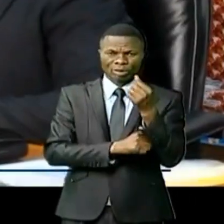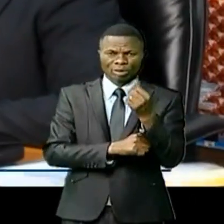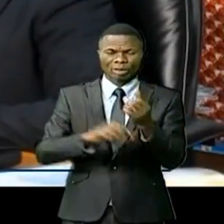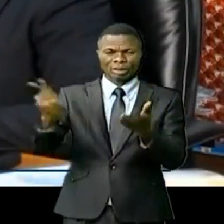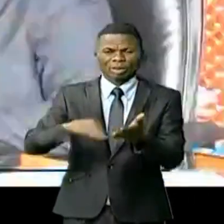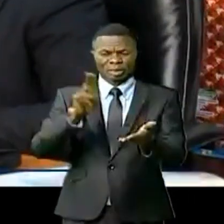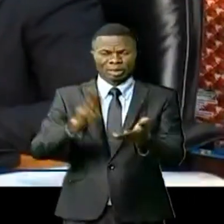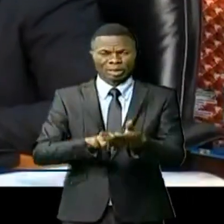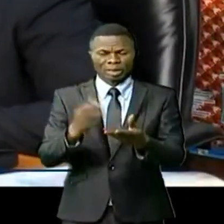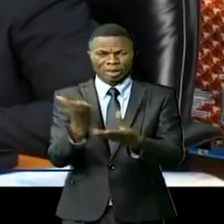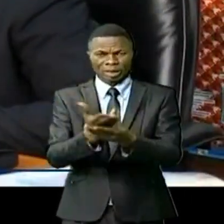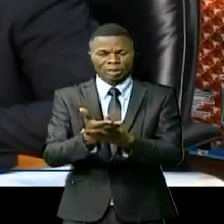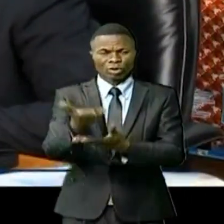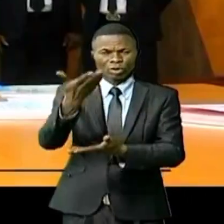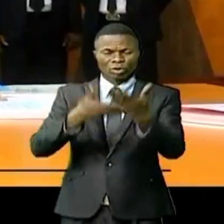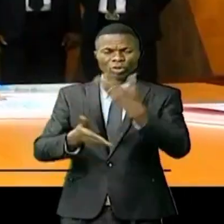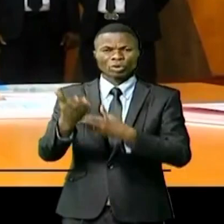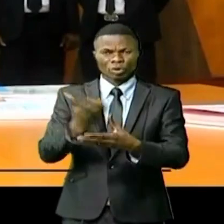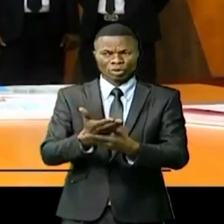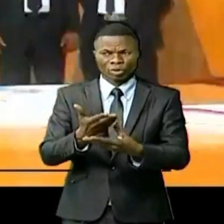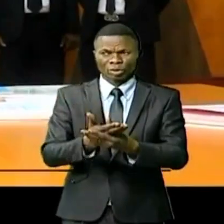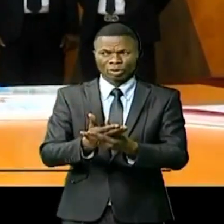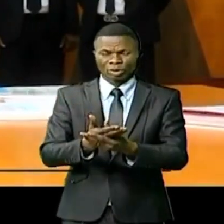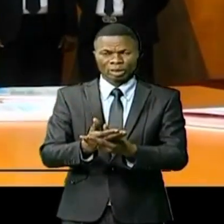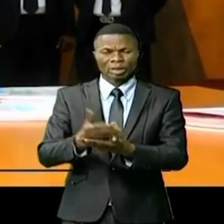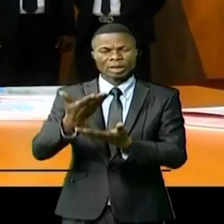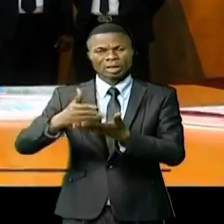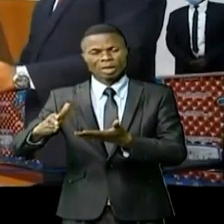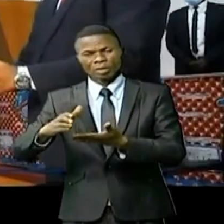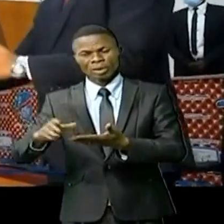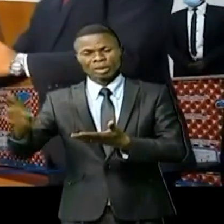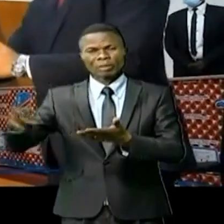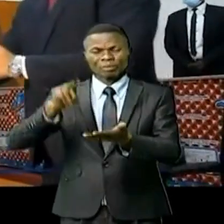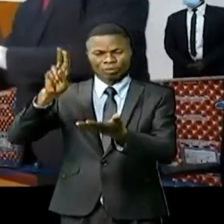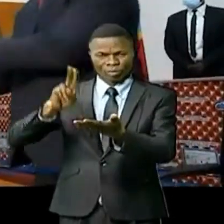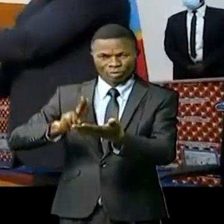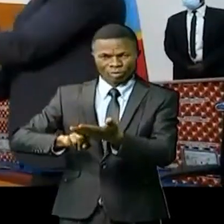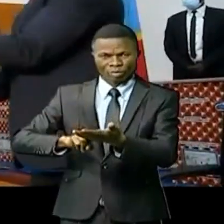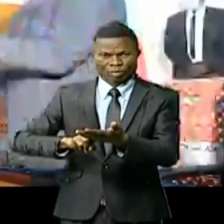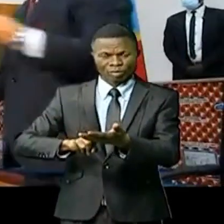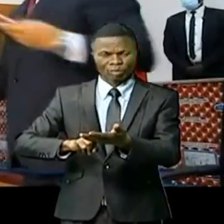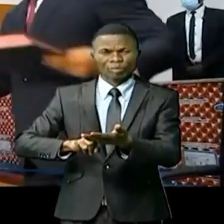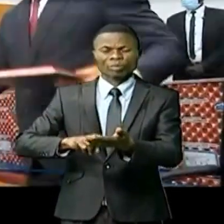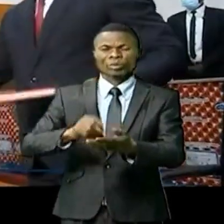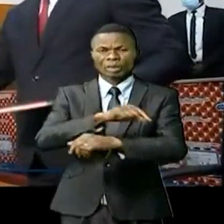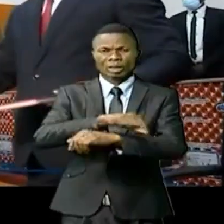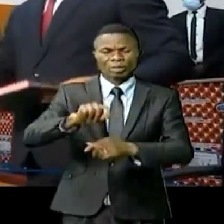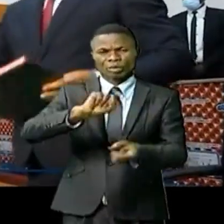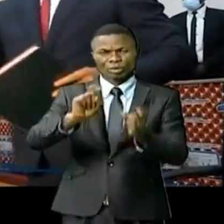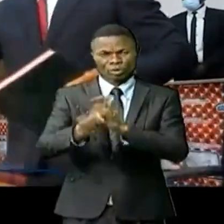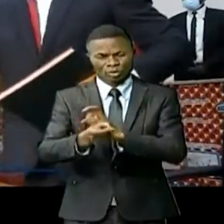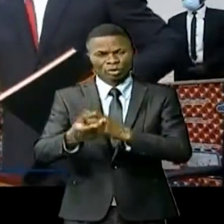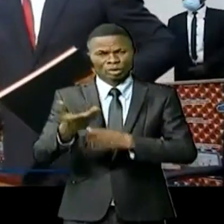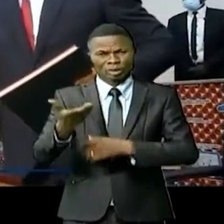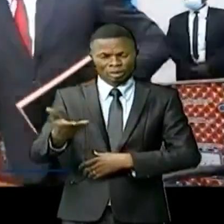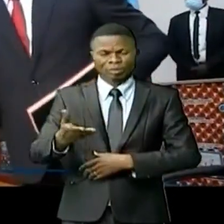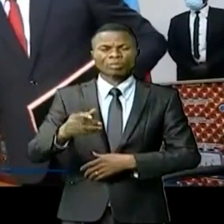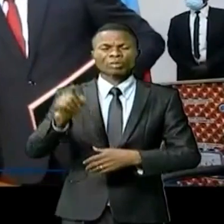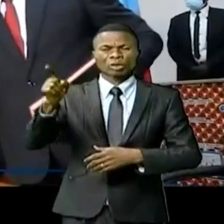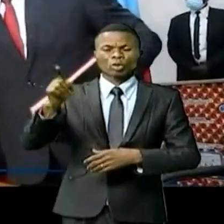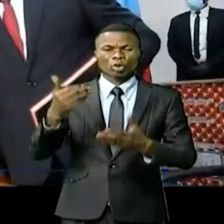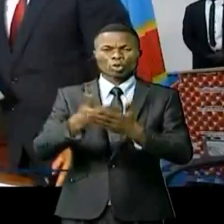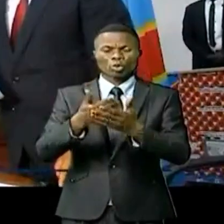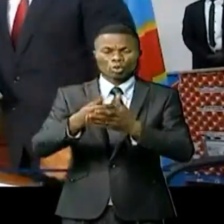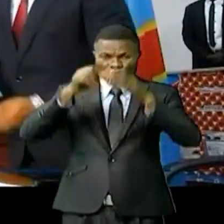procès-verbaux de remise-reprise et vont dans l'autre étape échanger des signataires avant d'échanger les sièges. Dans ce mot des circonstances, Dénika Di Makazadi,